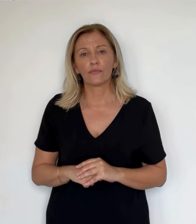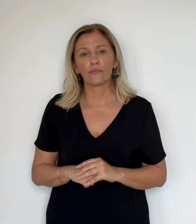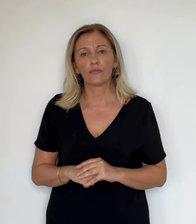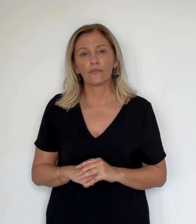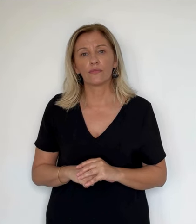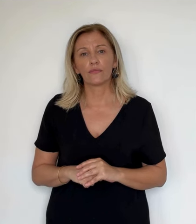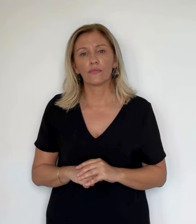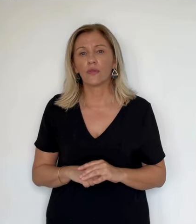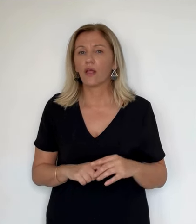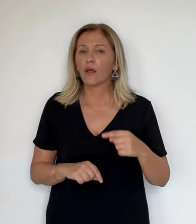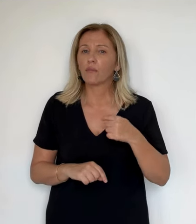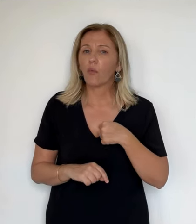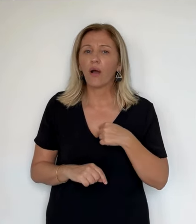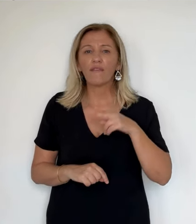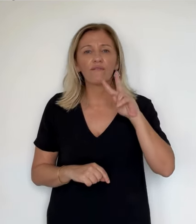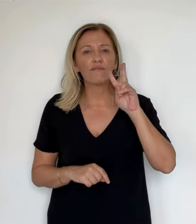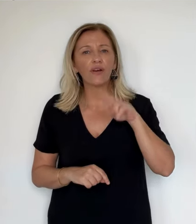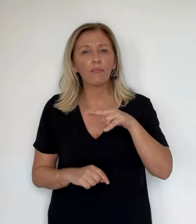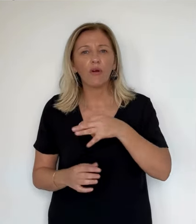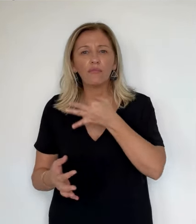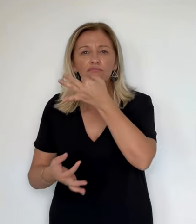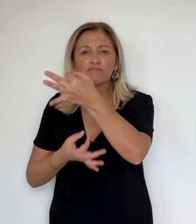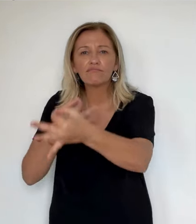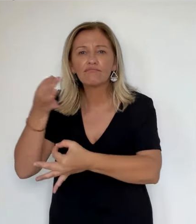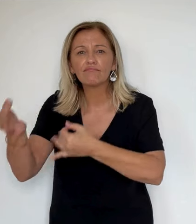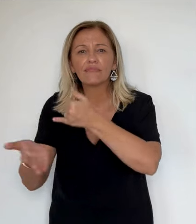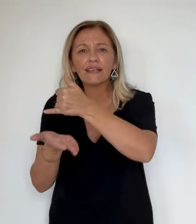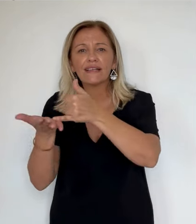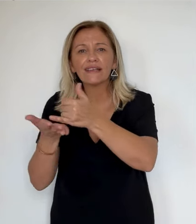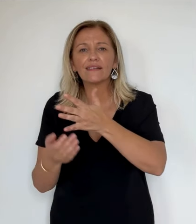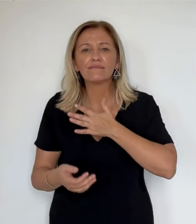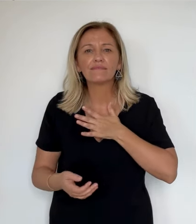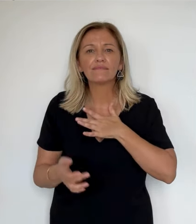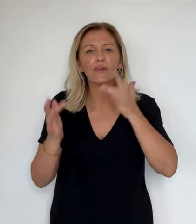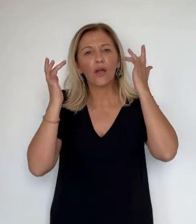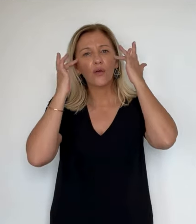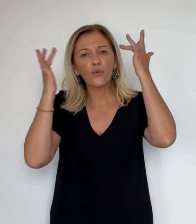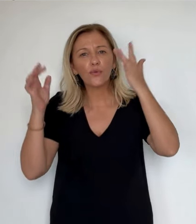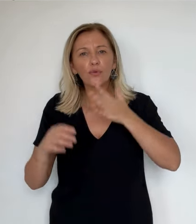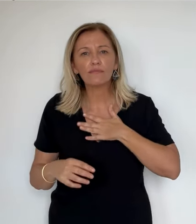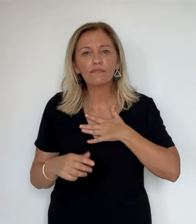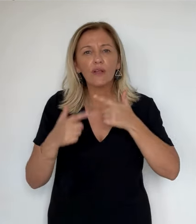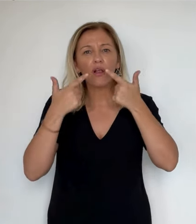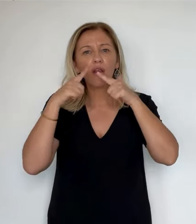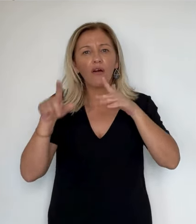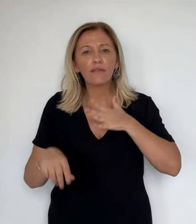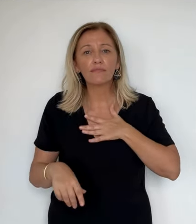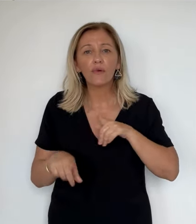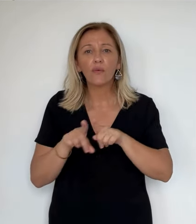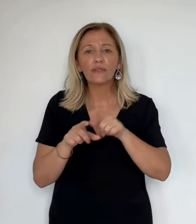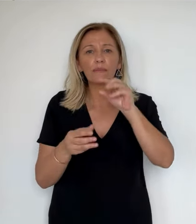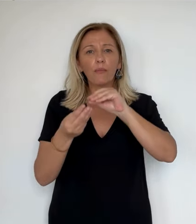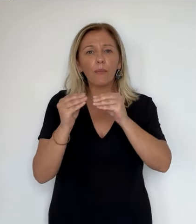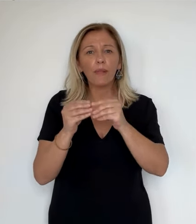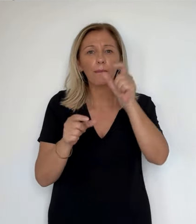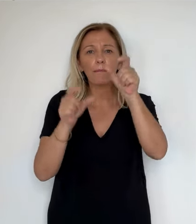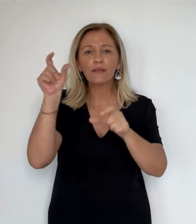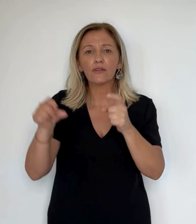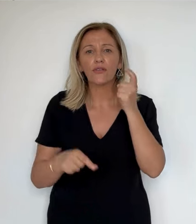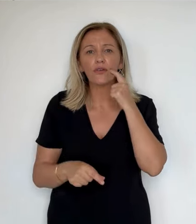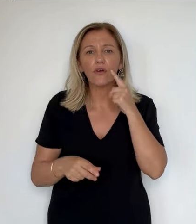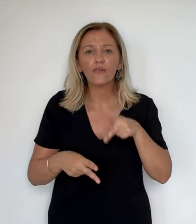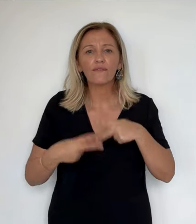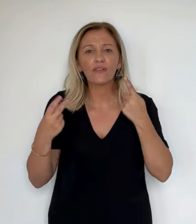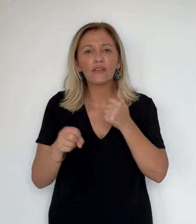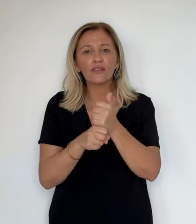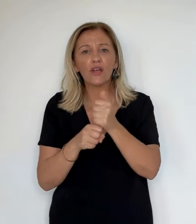qu'il l'est, à ce qu'est notre territoire, une île, une culture, une langue, et puis aussi